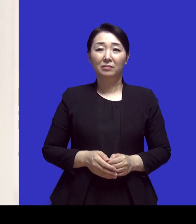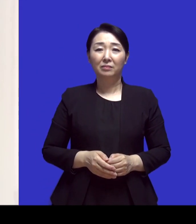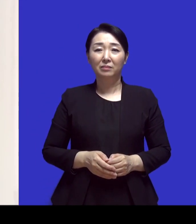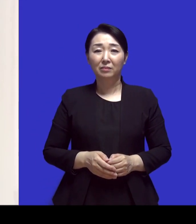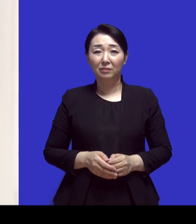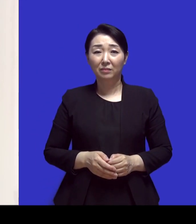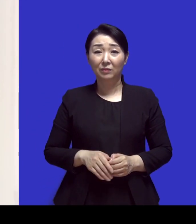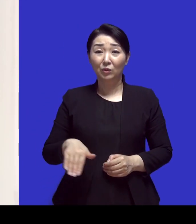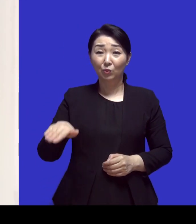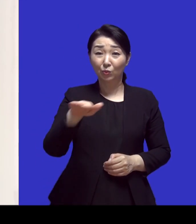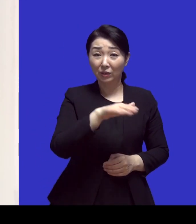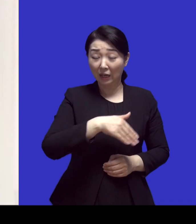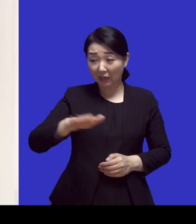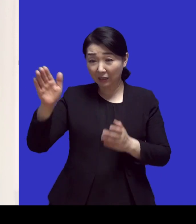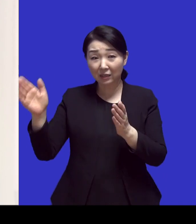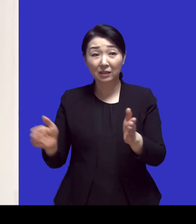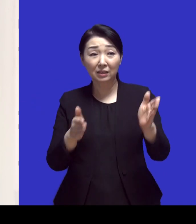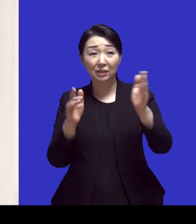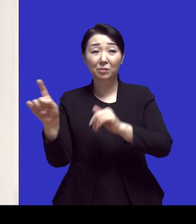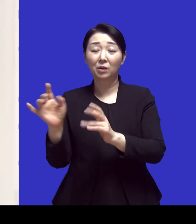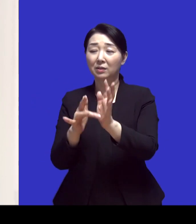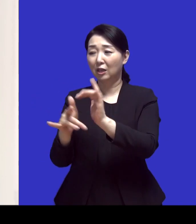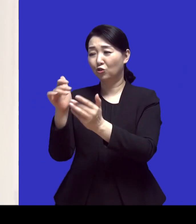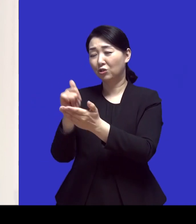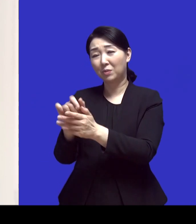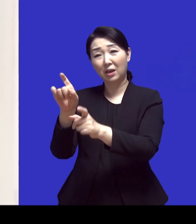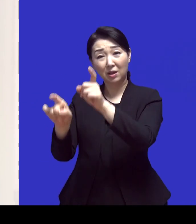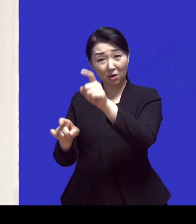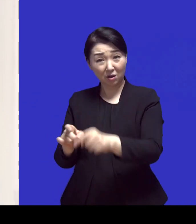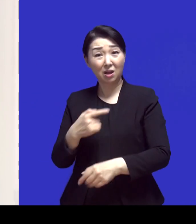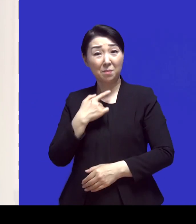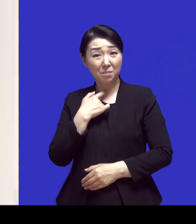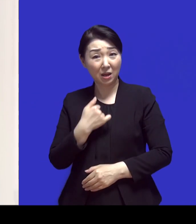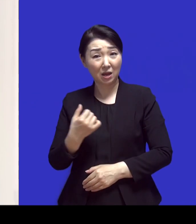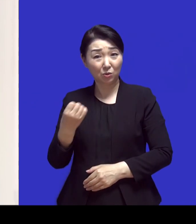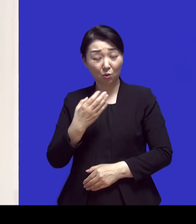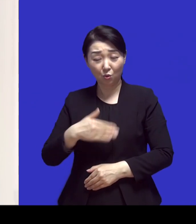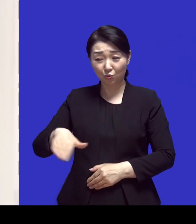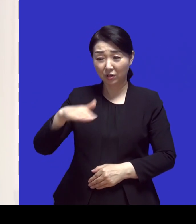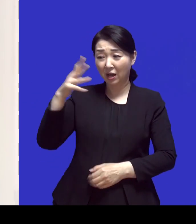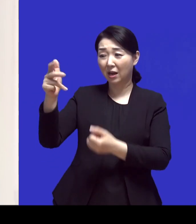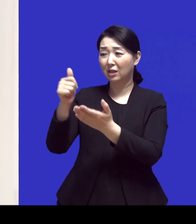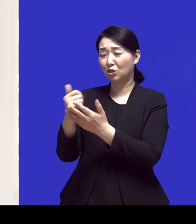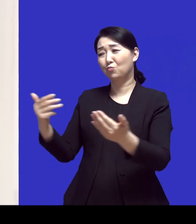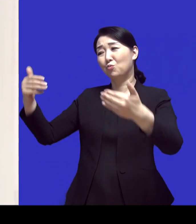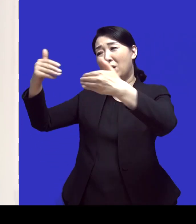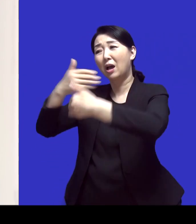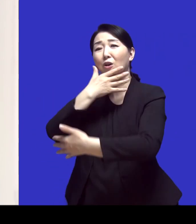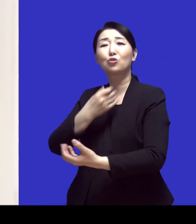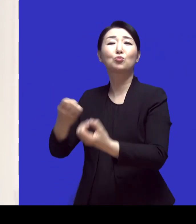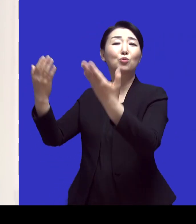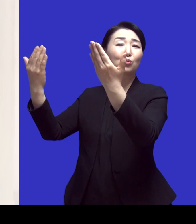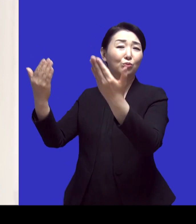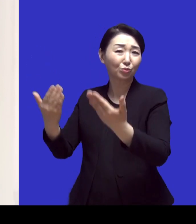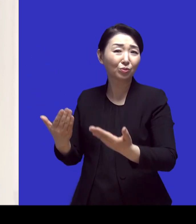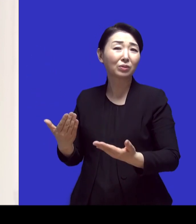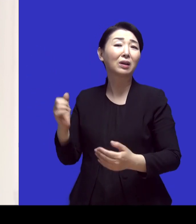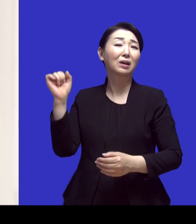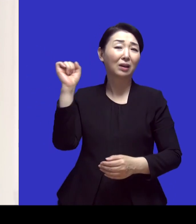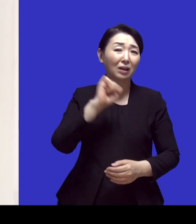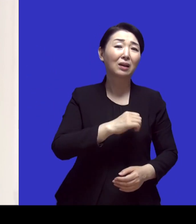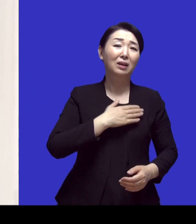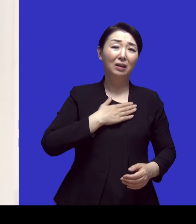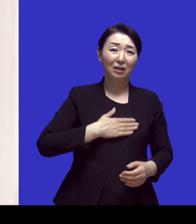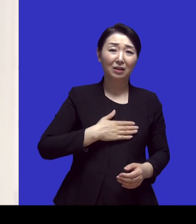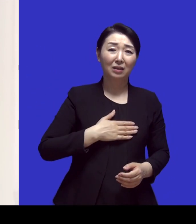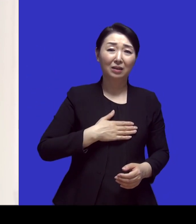우리가 가는 길은 예수님이 걸어가신 거고 우리는 하나님 품에 안겨있는 축복을 누리는 거구나 그